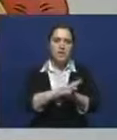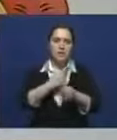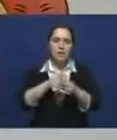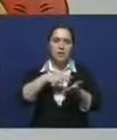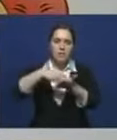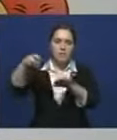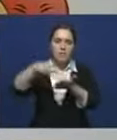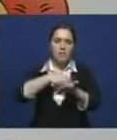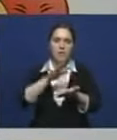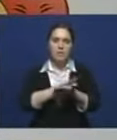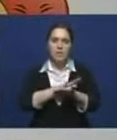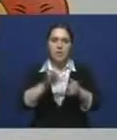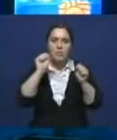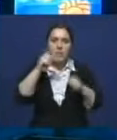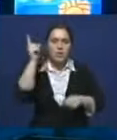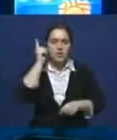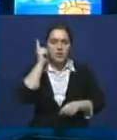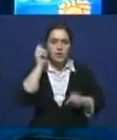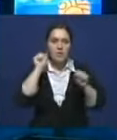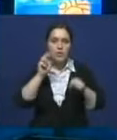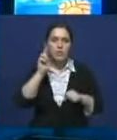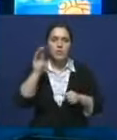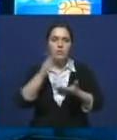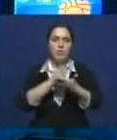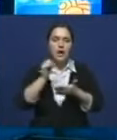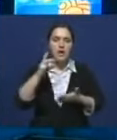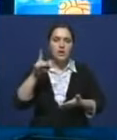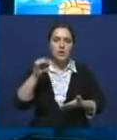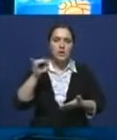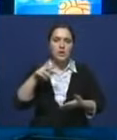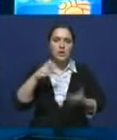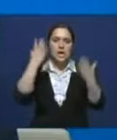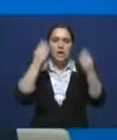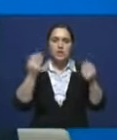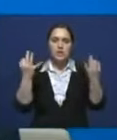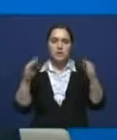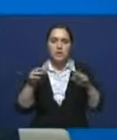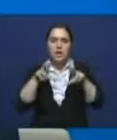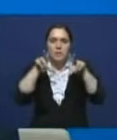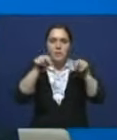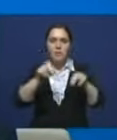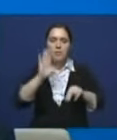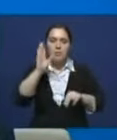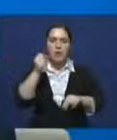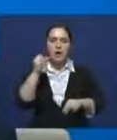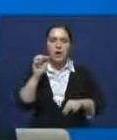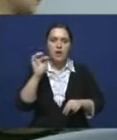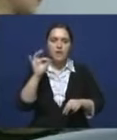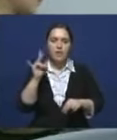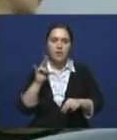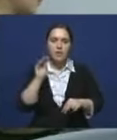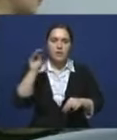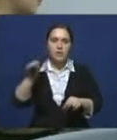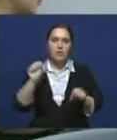Мессенджер уже доступен для смартфонов с операционной системой Android, а ко дню независимости разработчики обещают выйти и на платформу